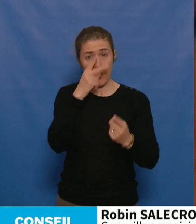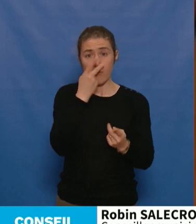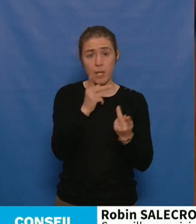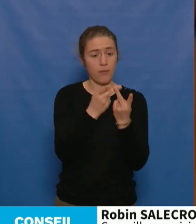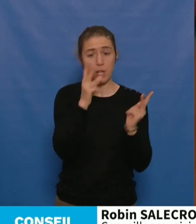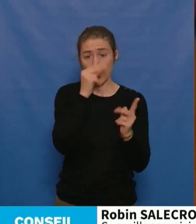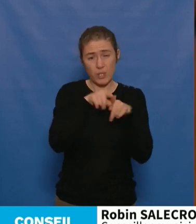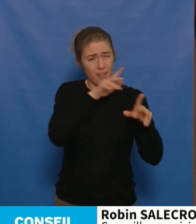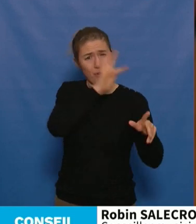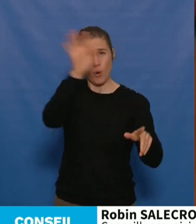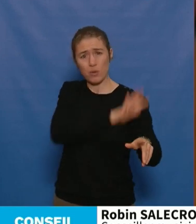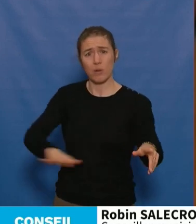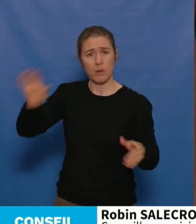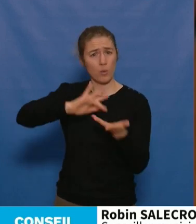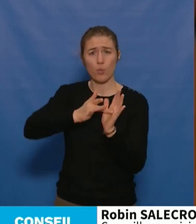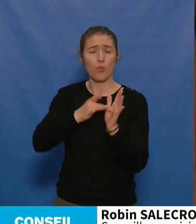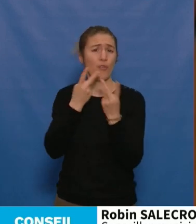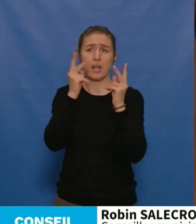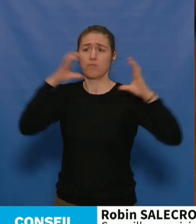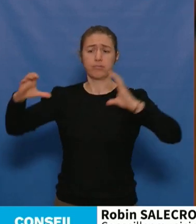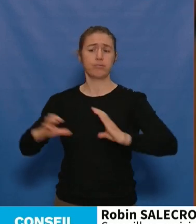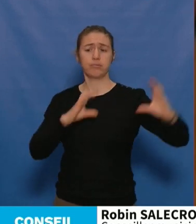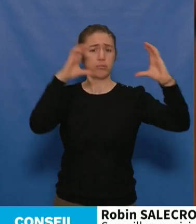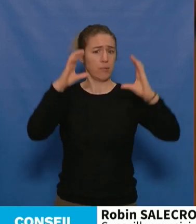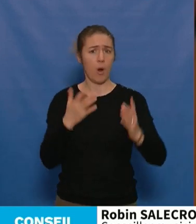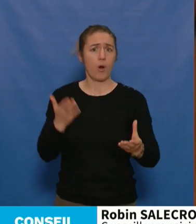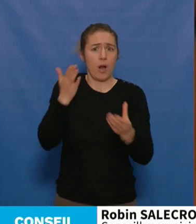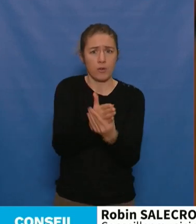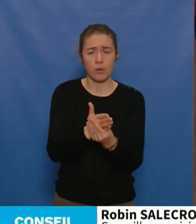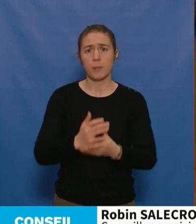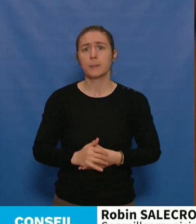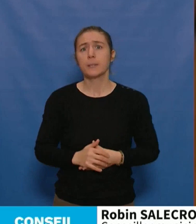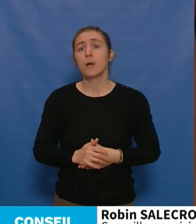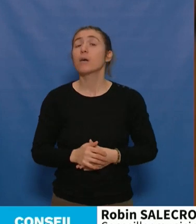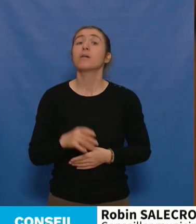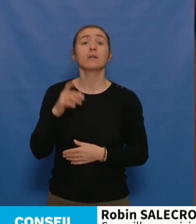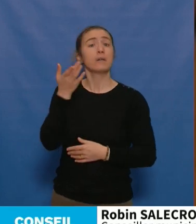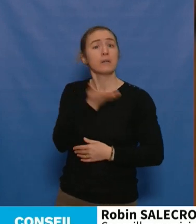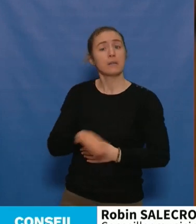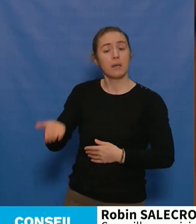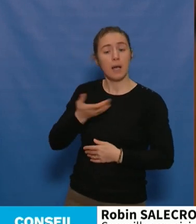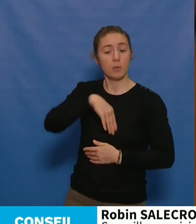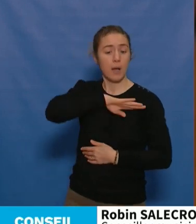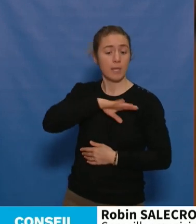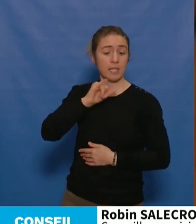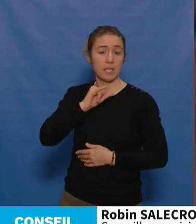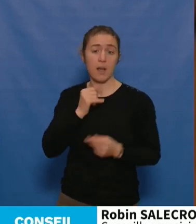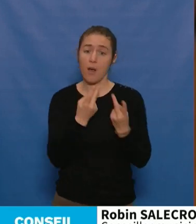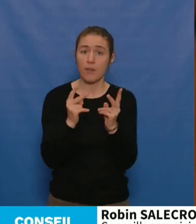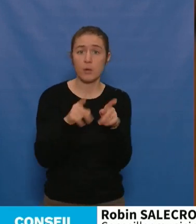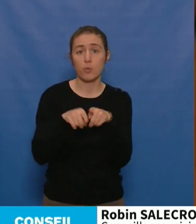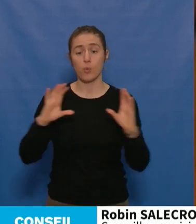dans les grandes et moyennes villes de France. Et cela n'est pas seulement et uniquement d'une compétence de nos communes et de nos